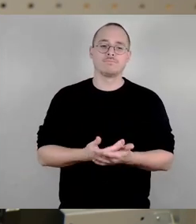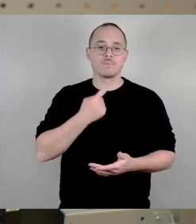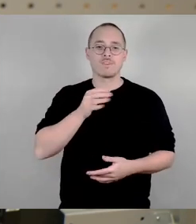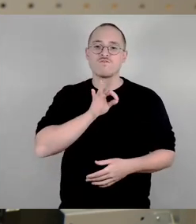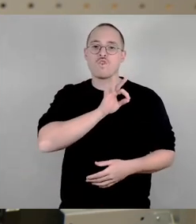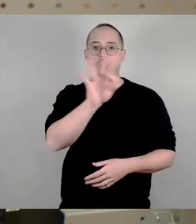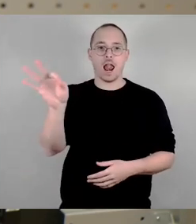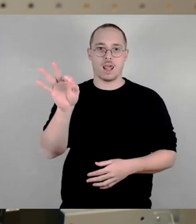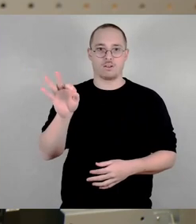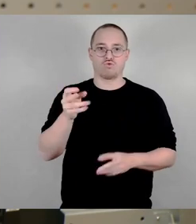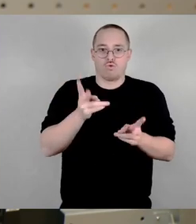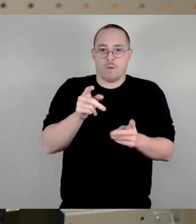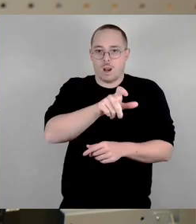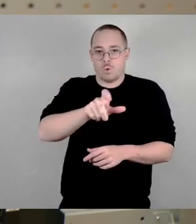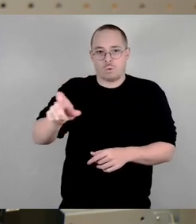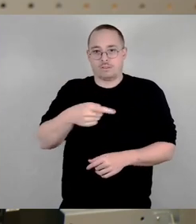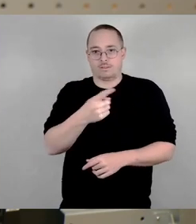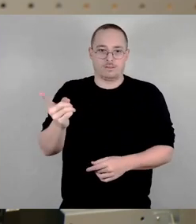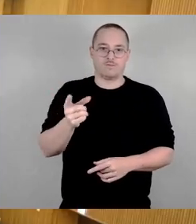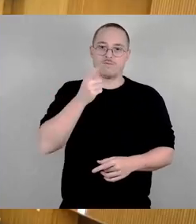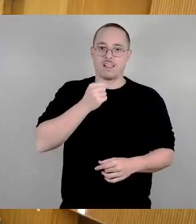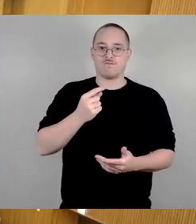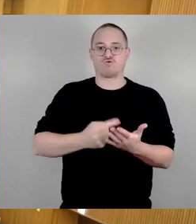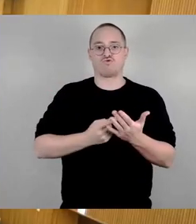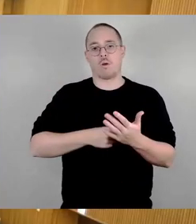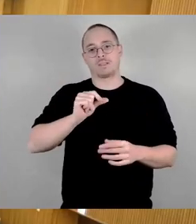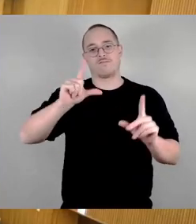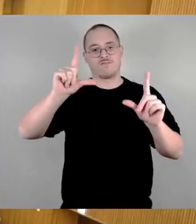würde ich mich sehr freuen. Bitte stimmen Sie unserem Antrag zu. Dankeschön.